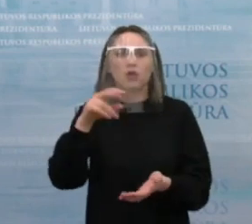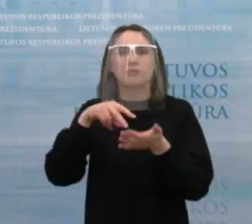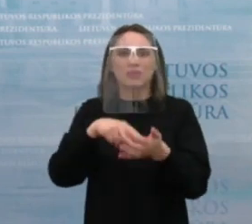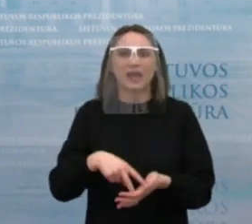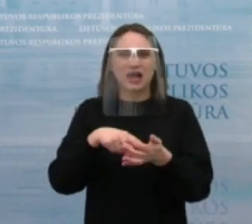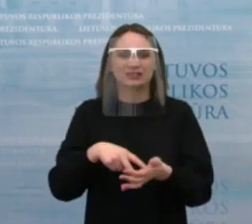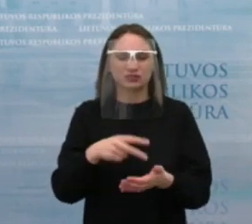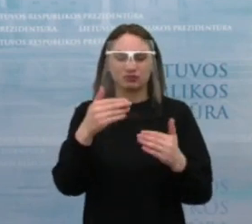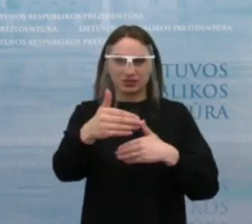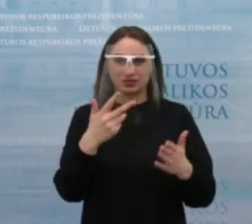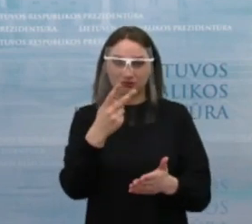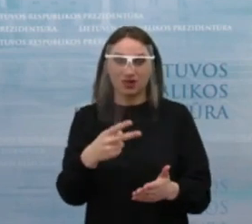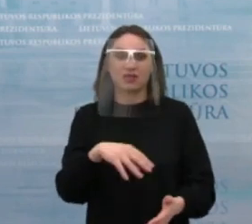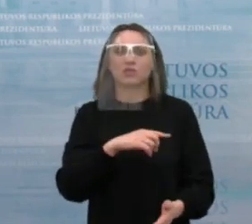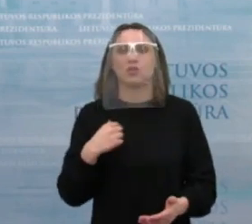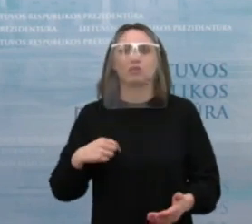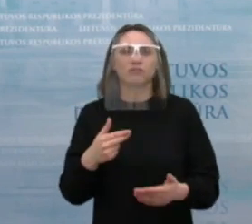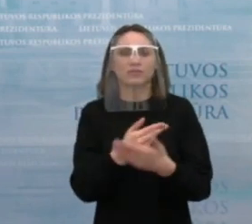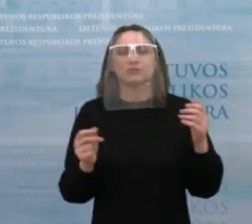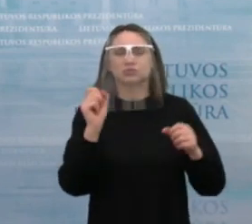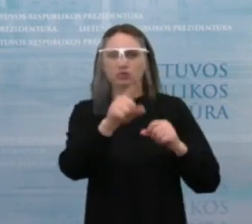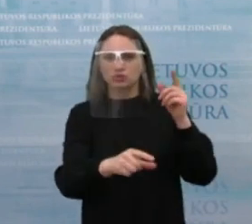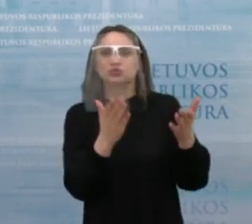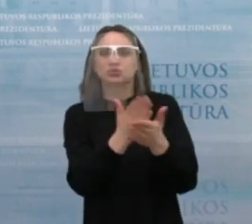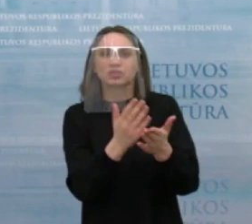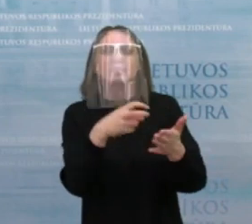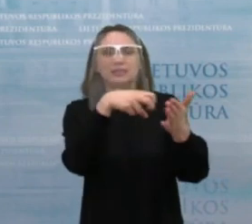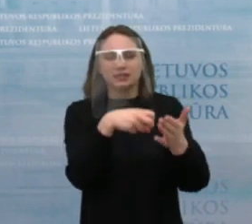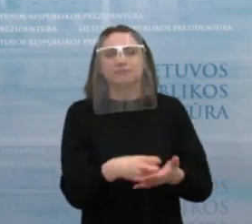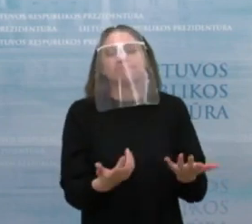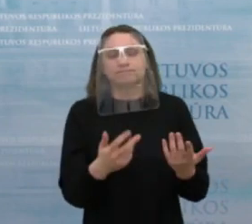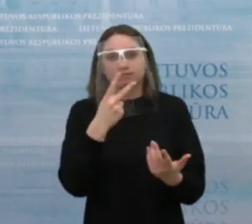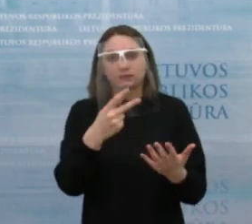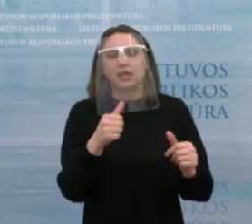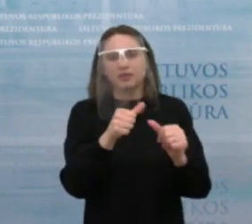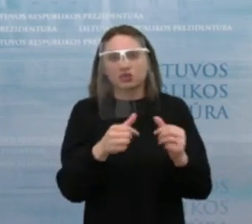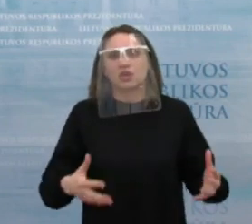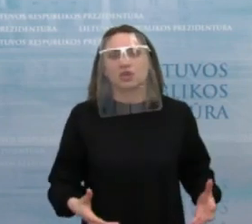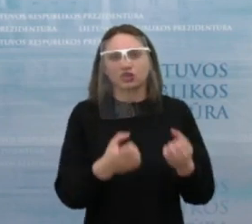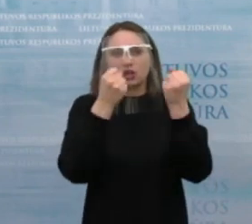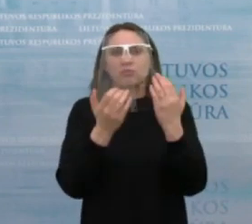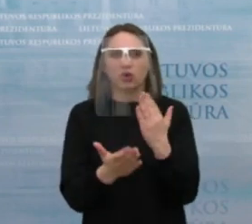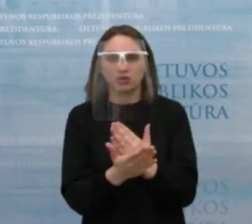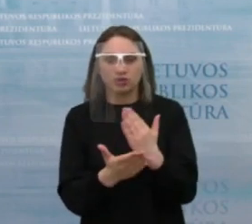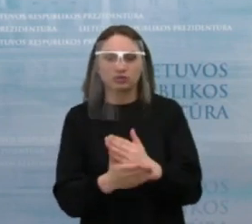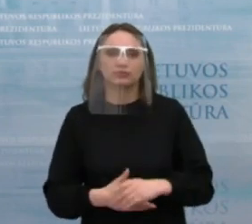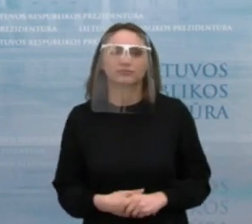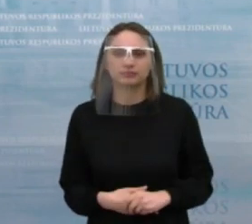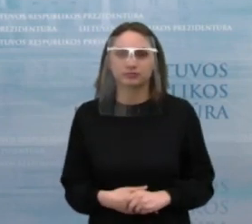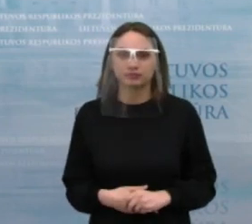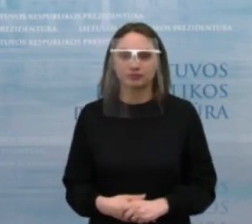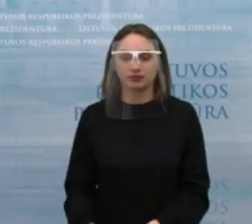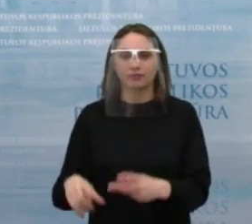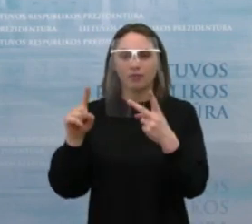mechanizmų, manome, kad šitą priemonę tikrai padėjo išsaugoti daugiau darbo vietų. Kitas dalykas yra labai svarbus, kad koreliuoja tarpus